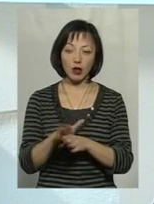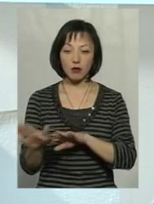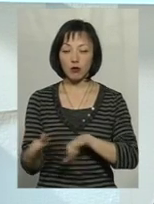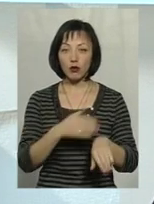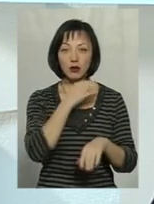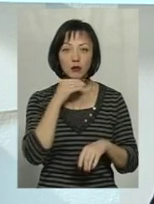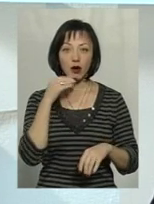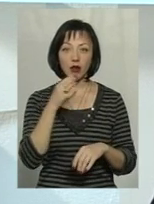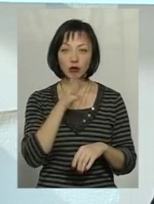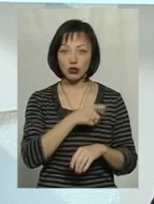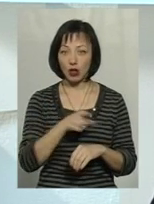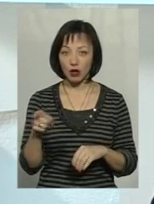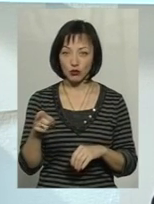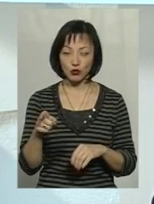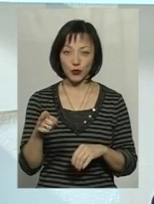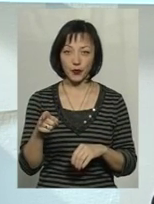багато часу,